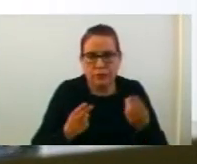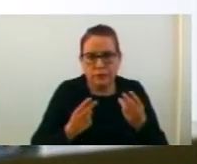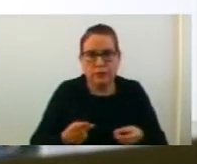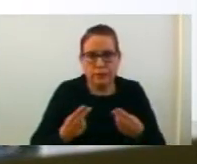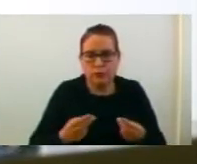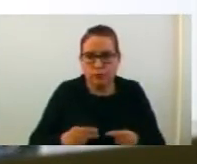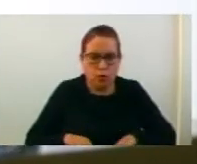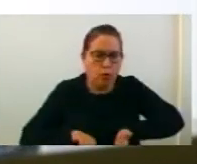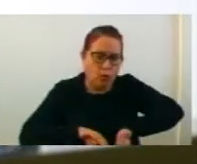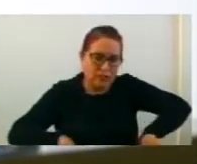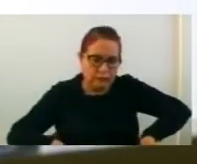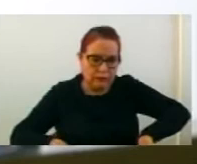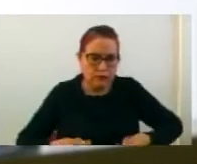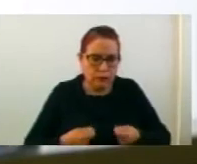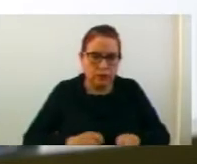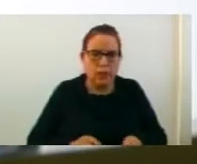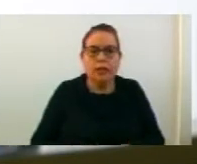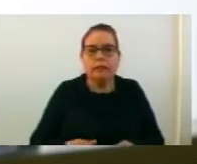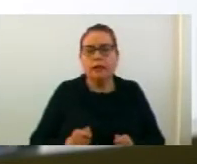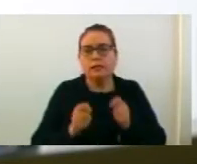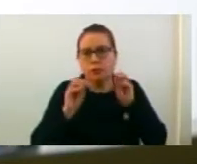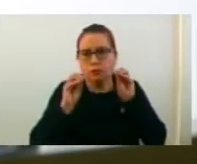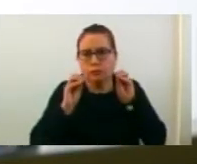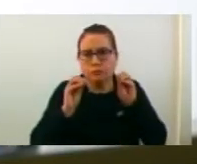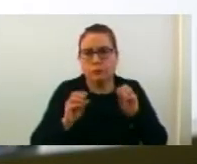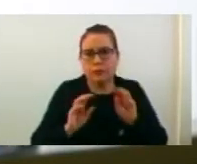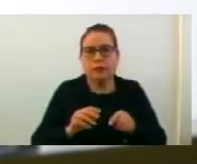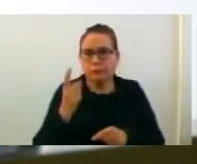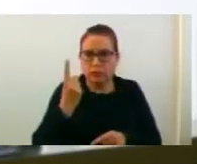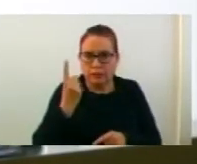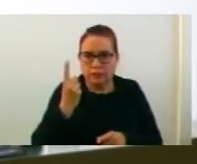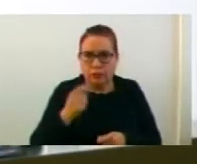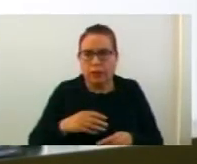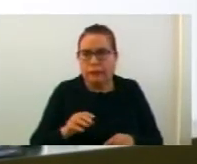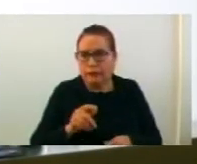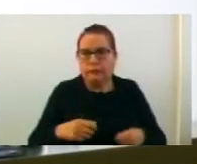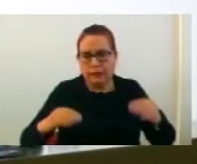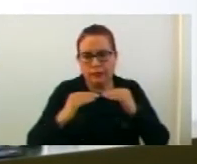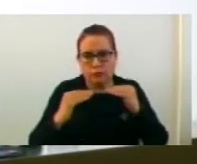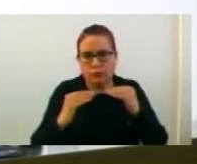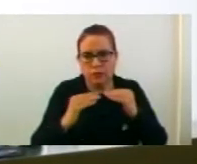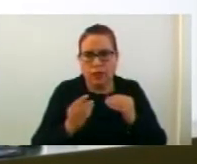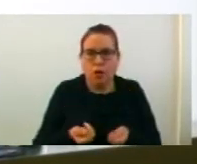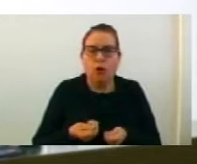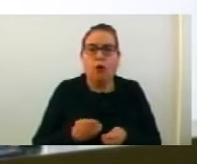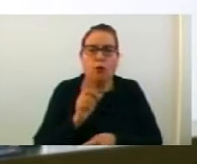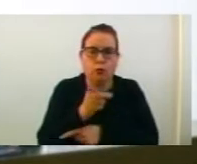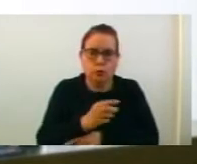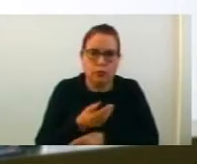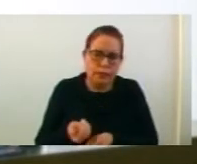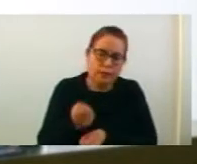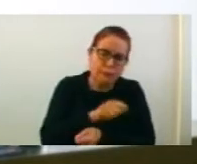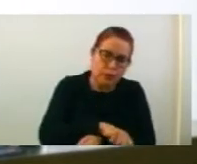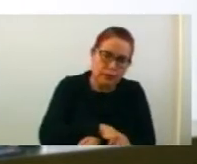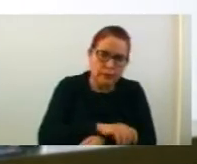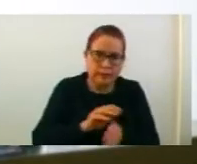отделни заклучуци со кои на Советот му предлага. По теден, да даде согласност на одлуката за изменување и дополување на